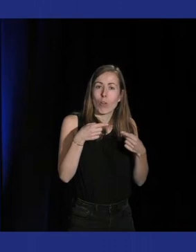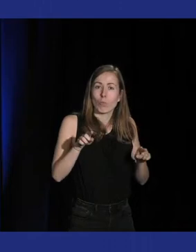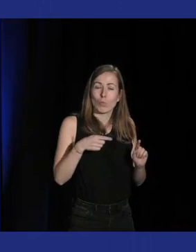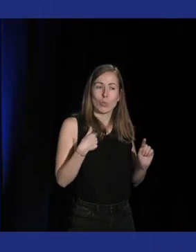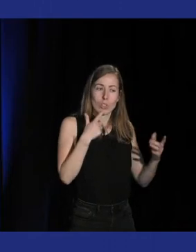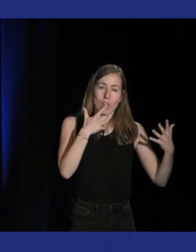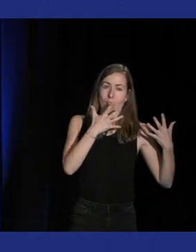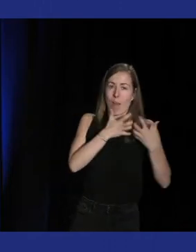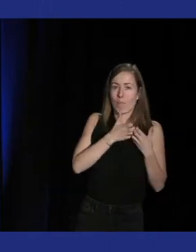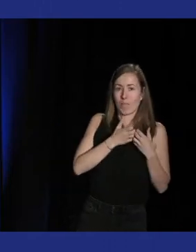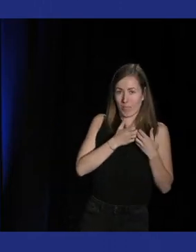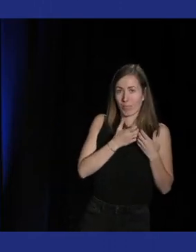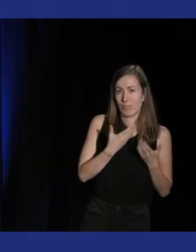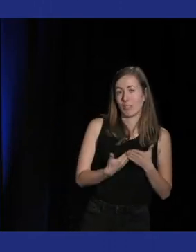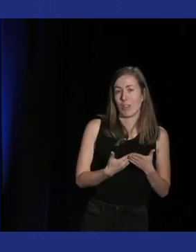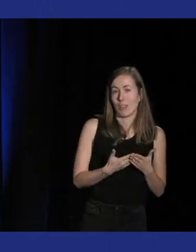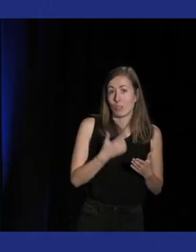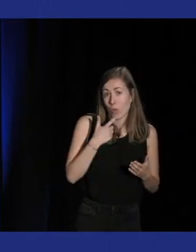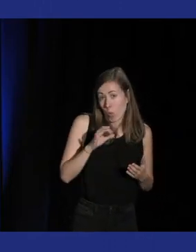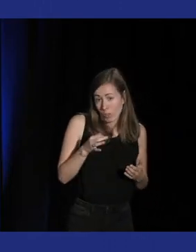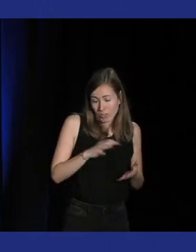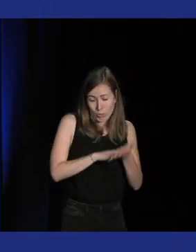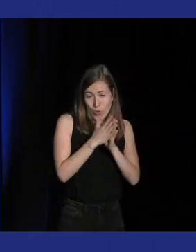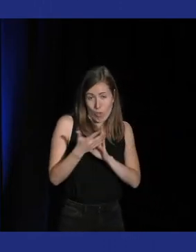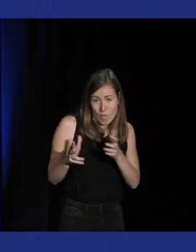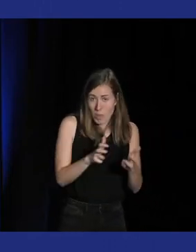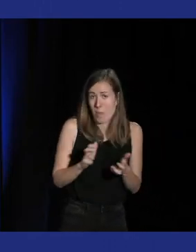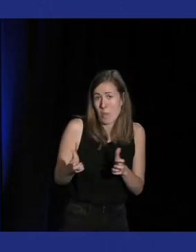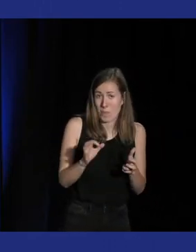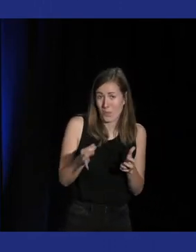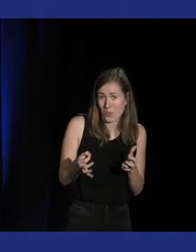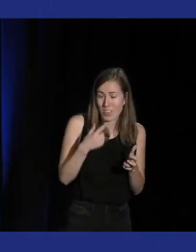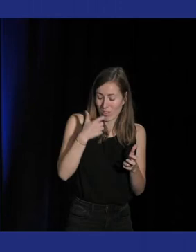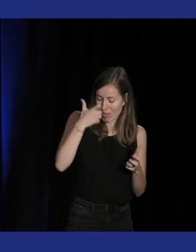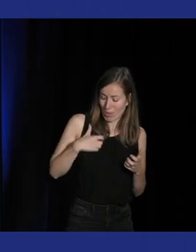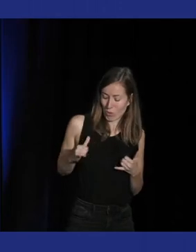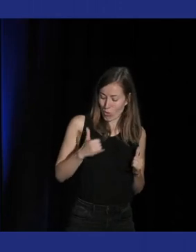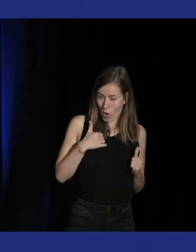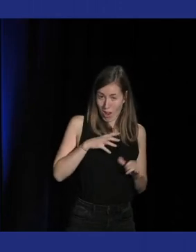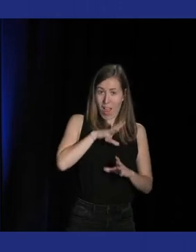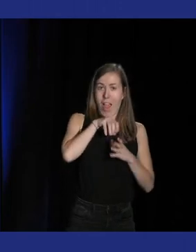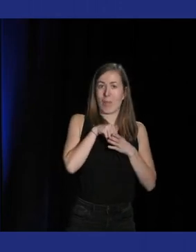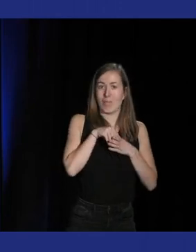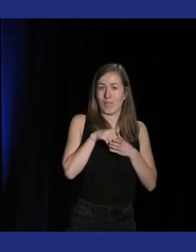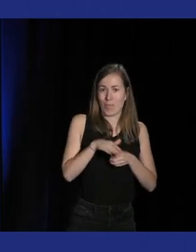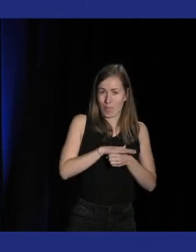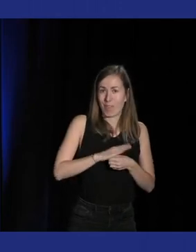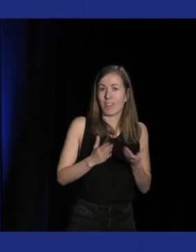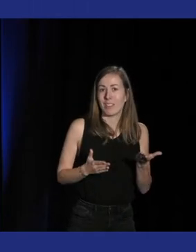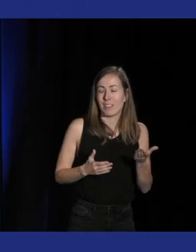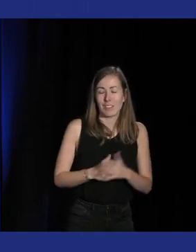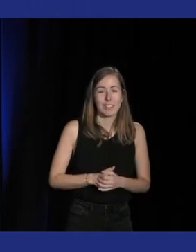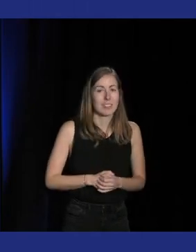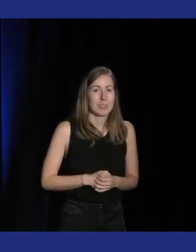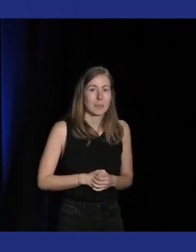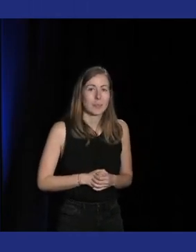et du coup oui là ça devient vraiment un élément de gameplay mais finalement le joueur est aussi un élément de gameplay dans ce sens là et c'est pour ça que les